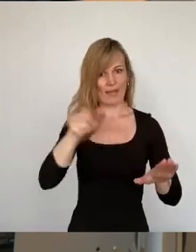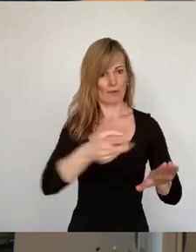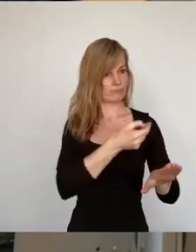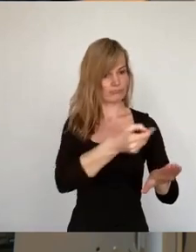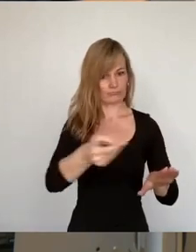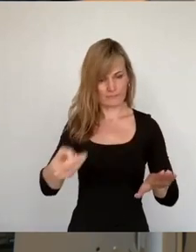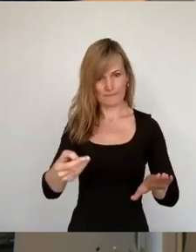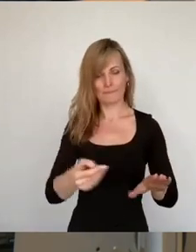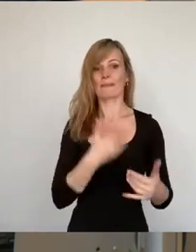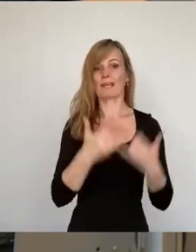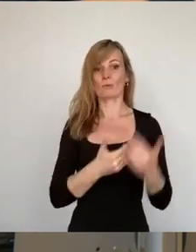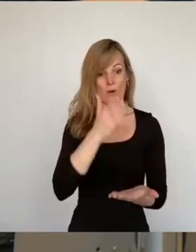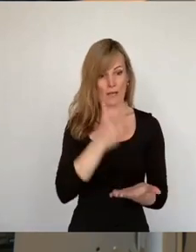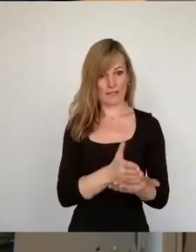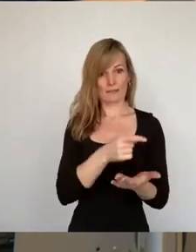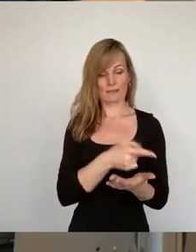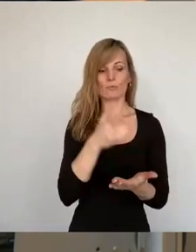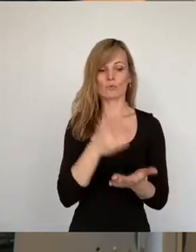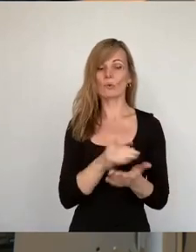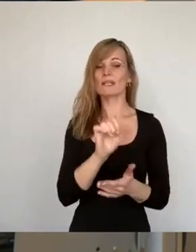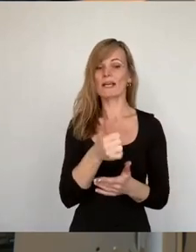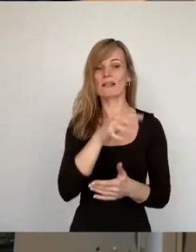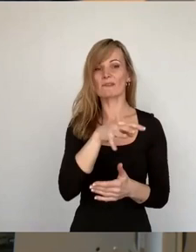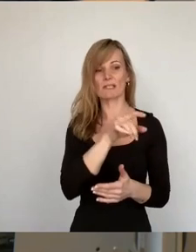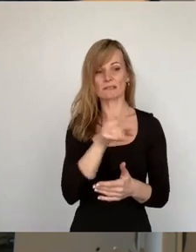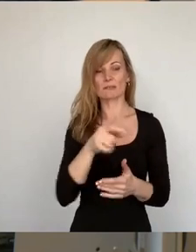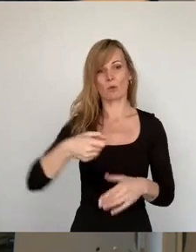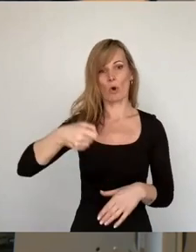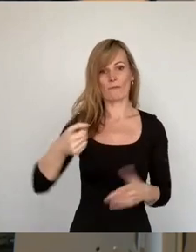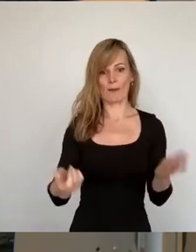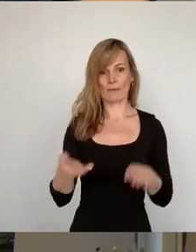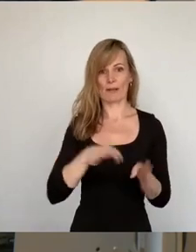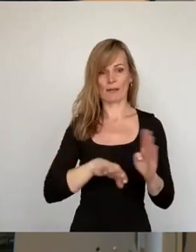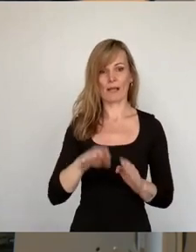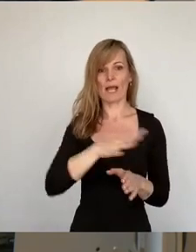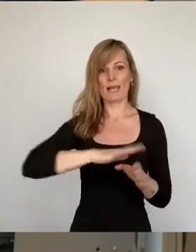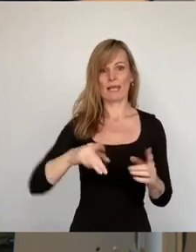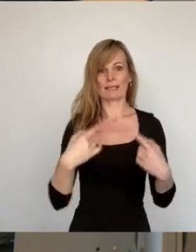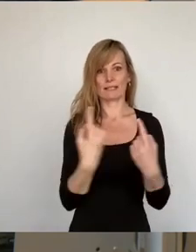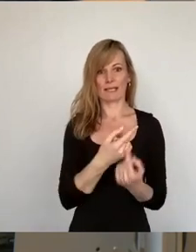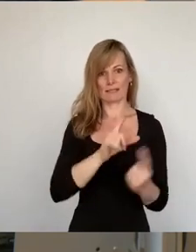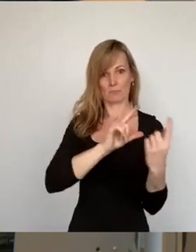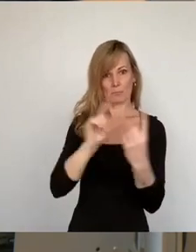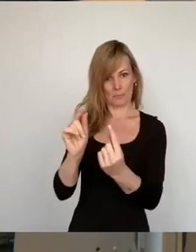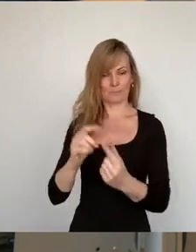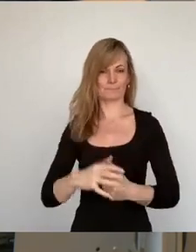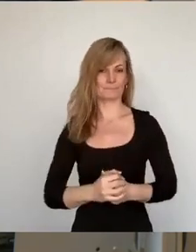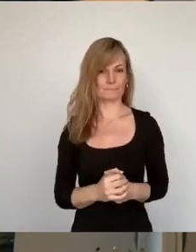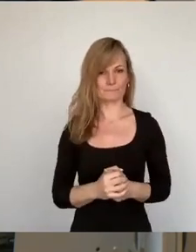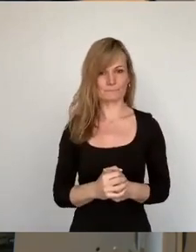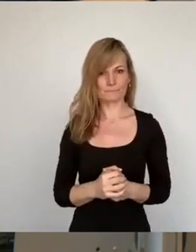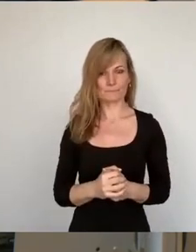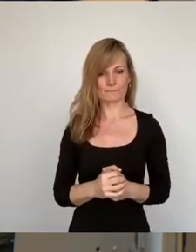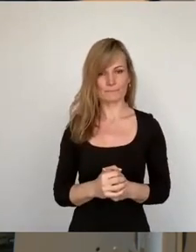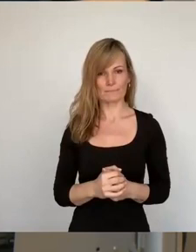hatten deswegen schon die ersten 14 ihre Koffer gepackt und den Landkreis verlassen. Auch aus dem Eisfeld, der